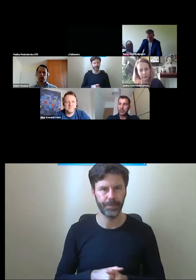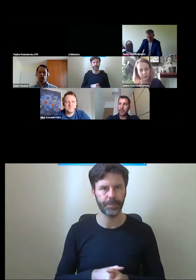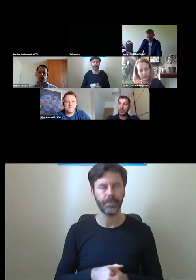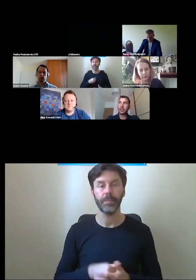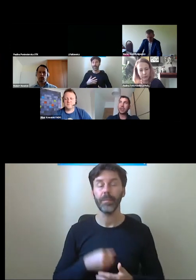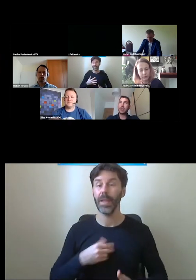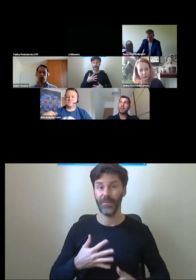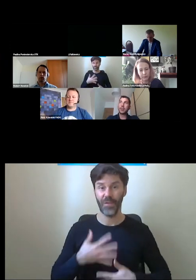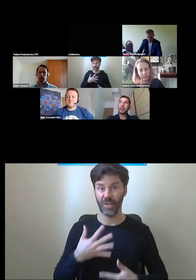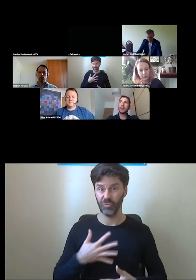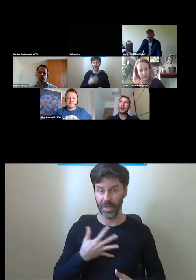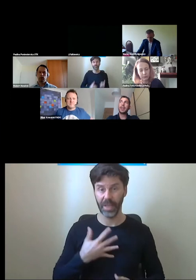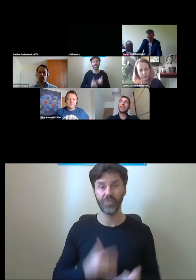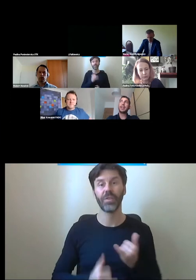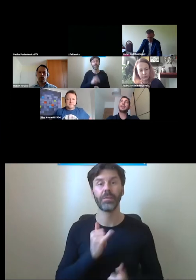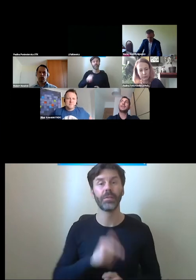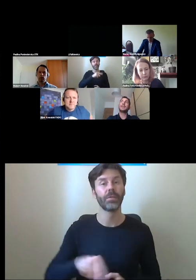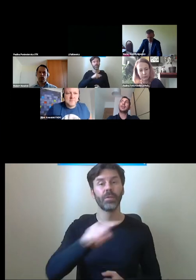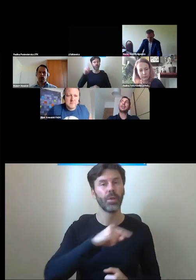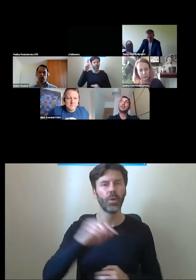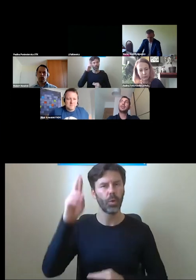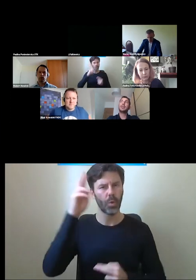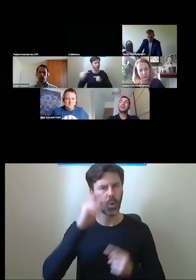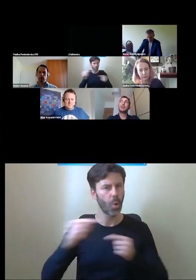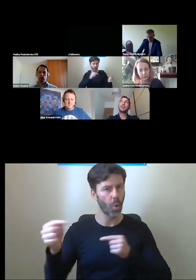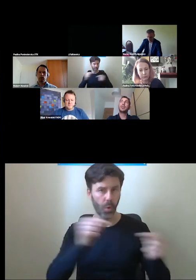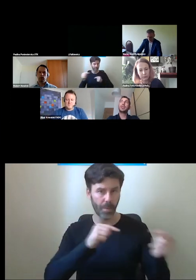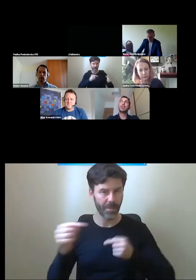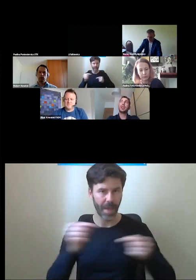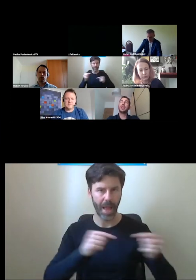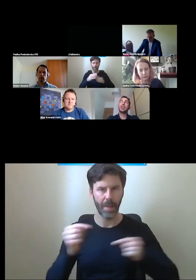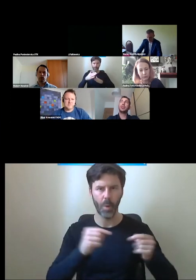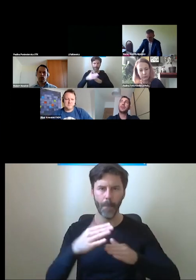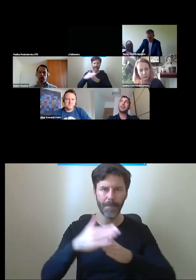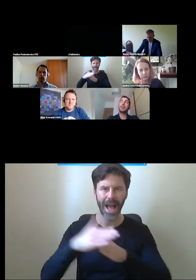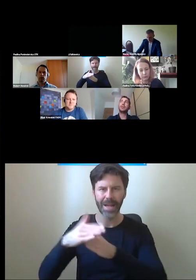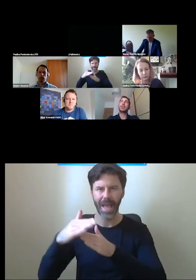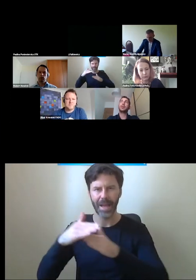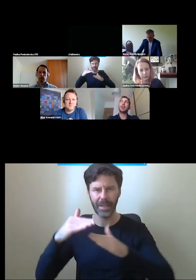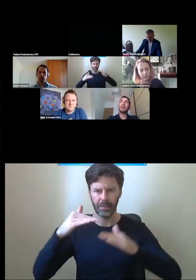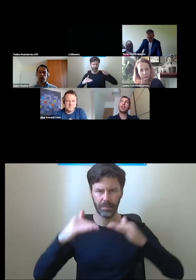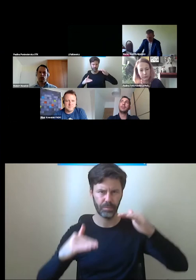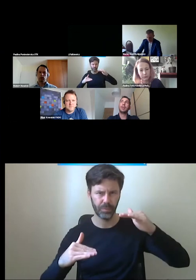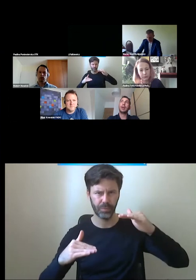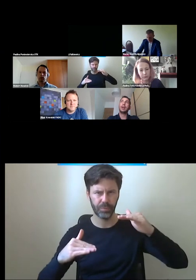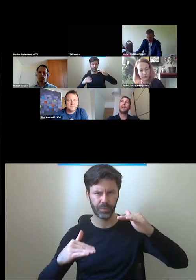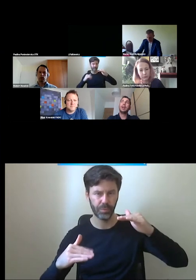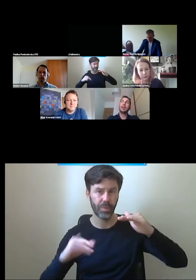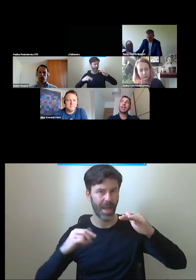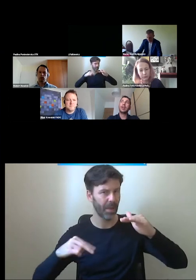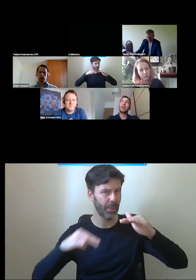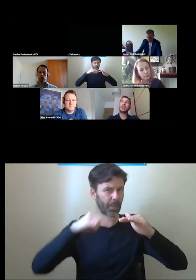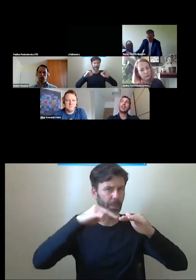rozmawiamy właśnie o tych barierach związanych z różnicą wysokości przestrzeni, to głównym moim zarzutem takim dla,